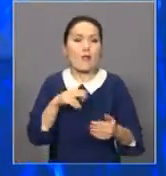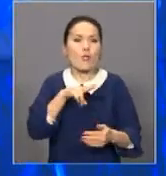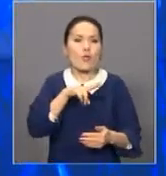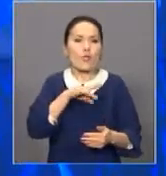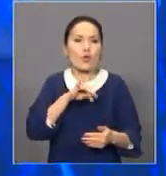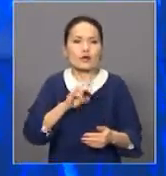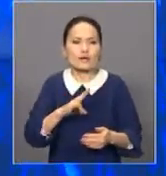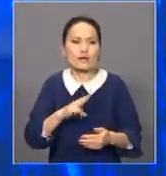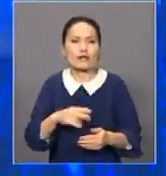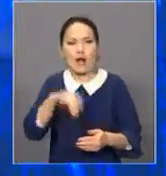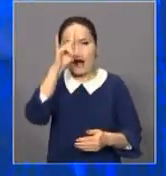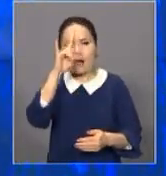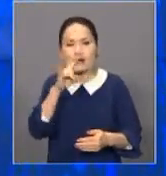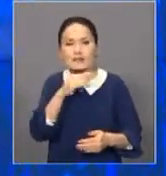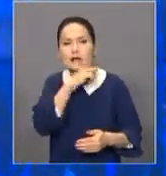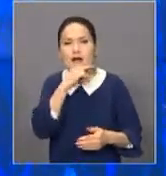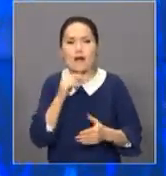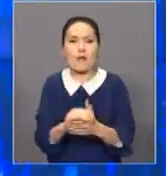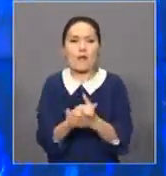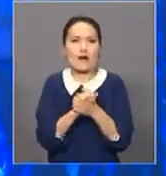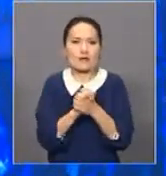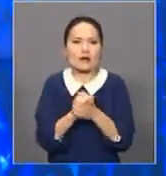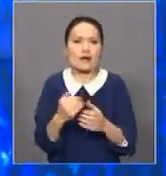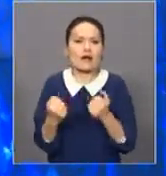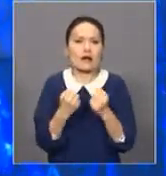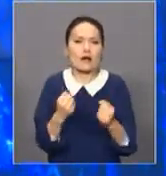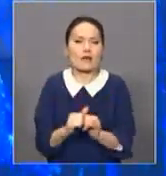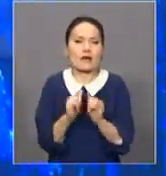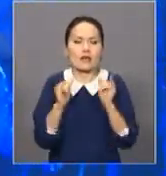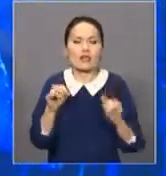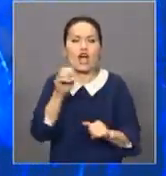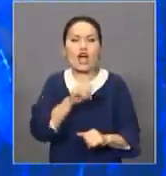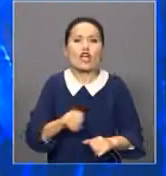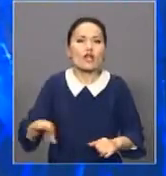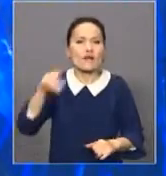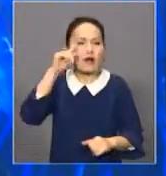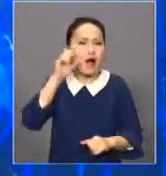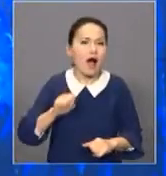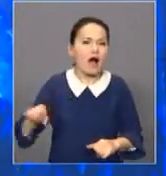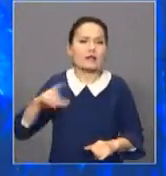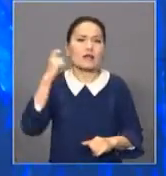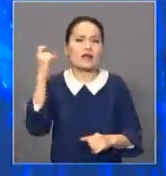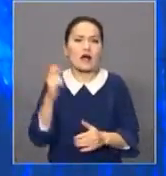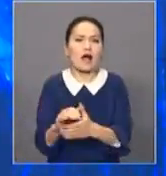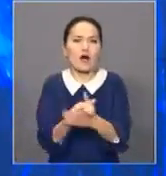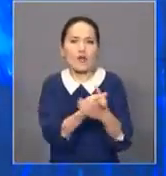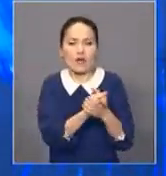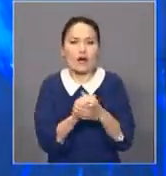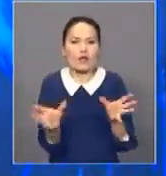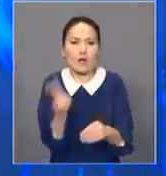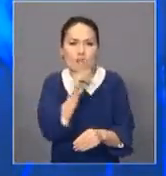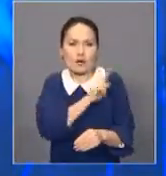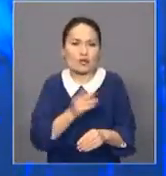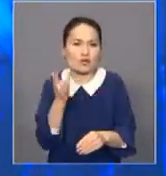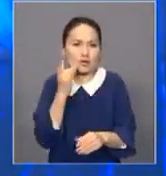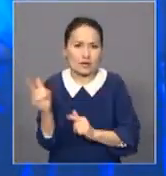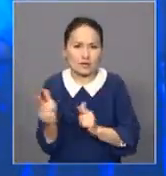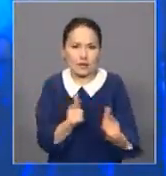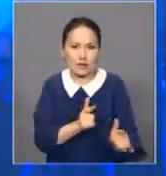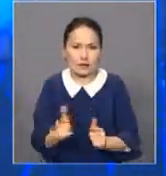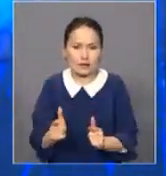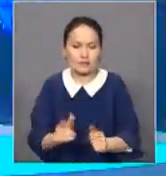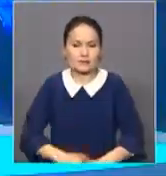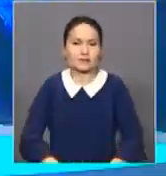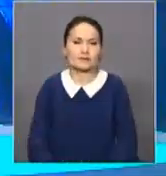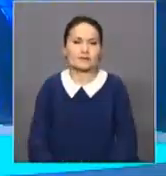Владимир Путин екі жақты байланысты одан әрі дамытып, Еуразиялық экономикалық ұдаға аясында өзі әрі ұсқимылға әзірекенің атап өткен.